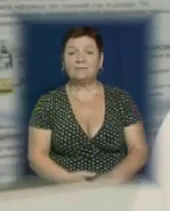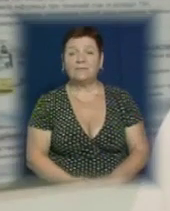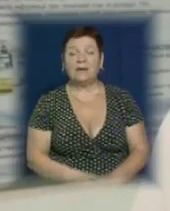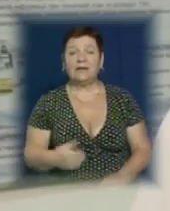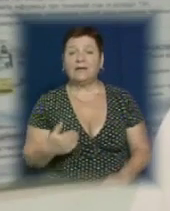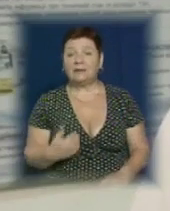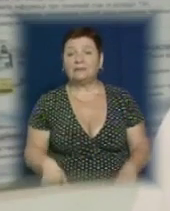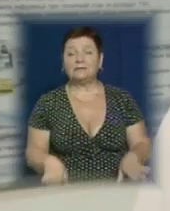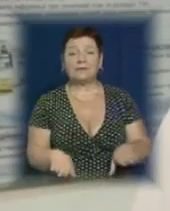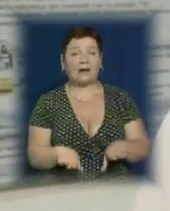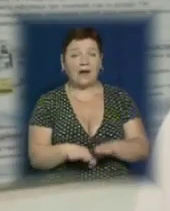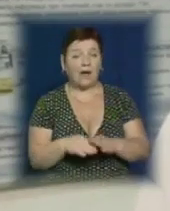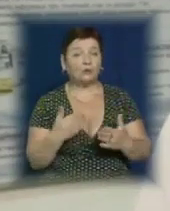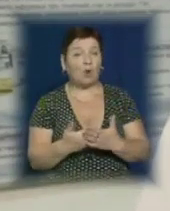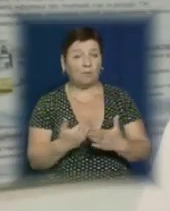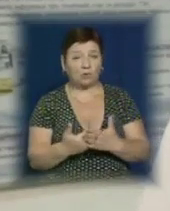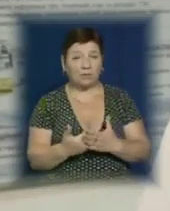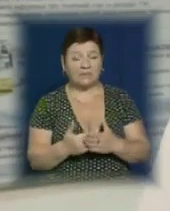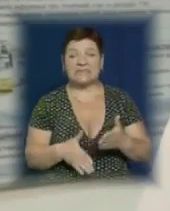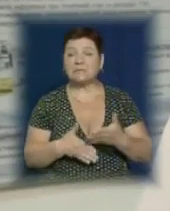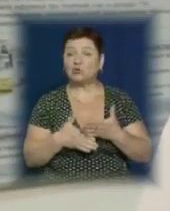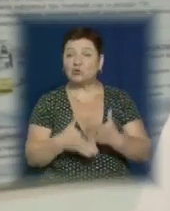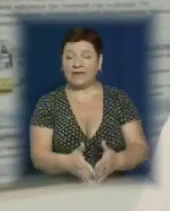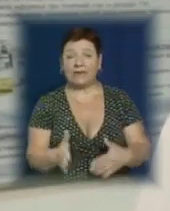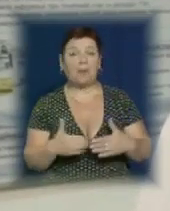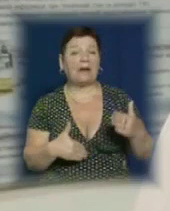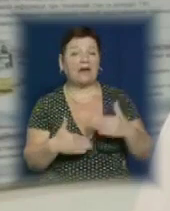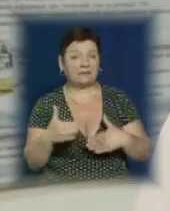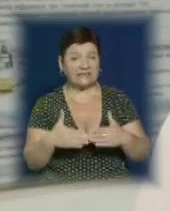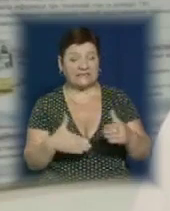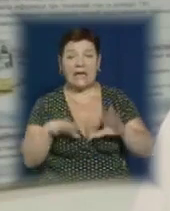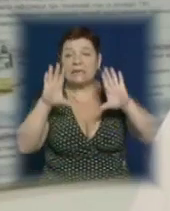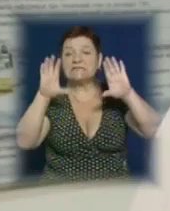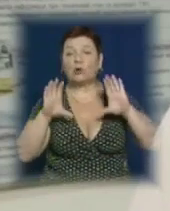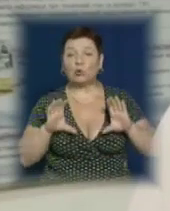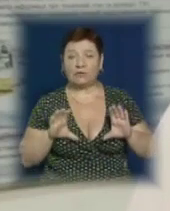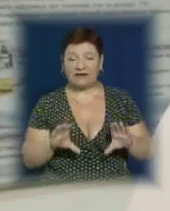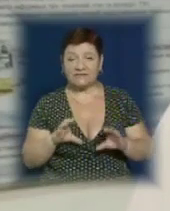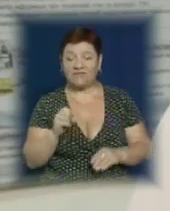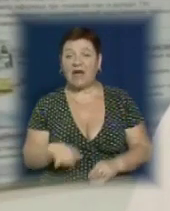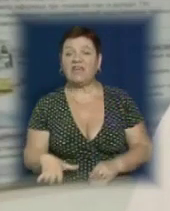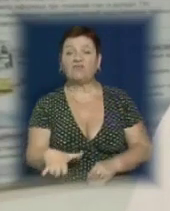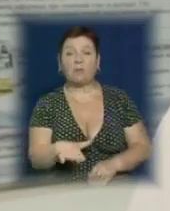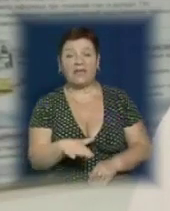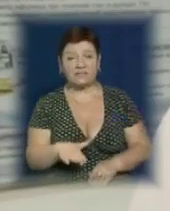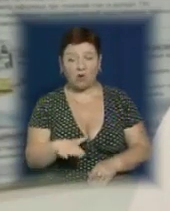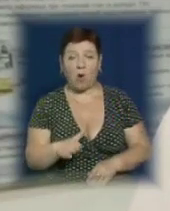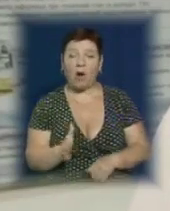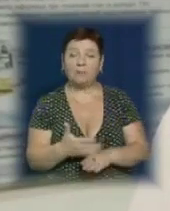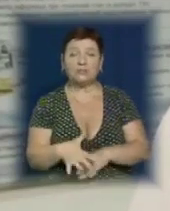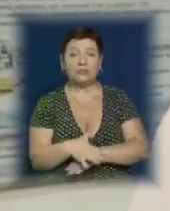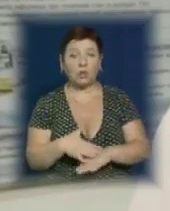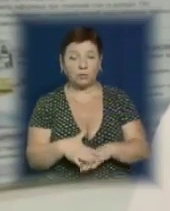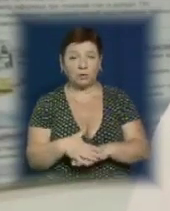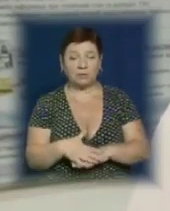імплементація, тобто застосування в практиці законодавства європейського і міжнародних